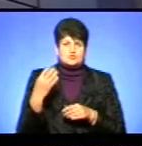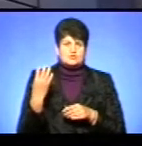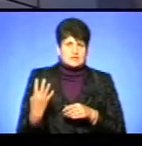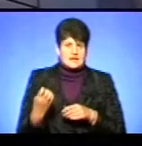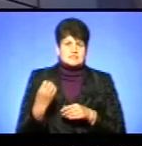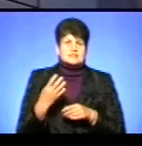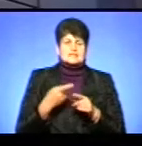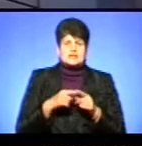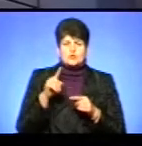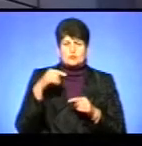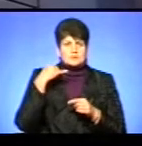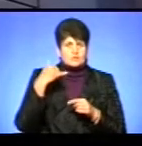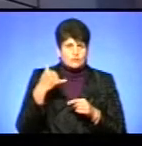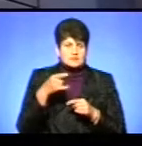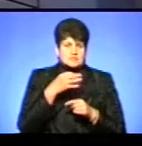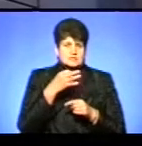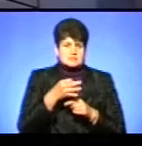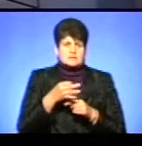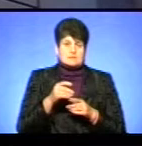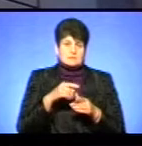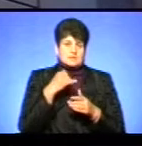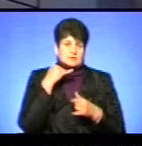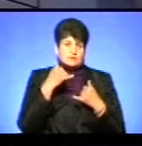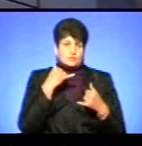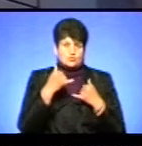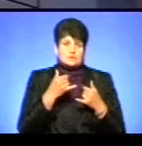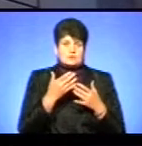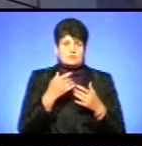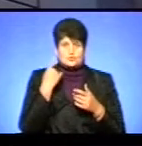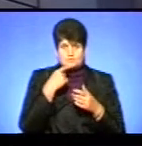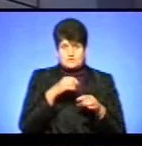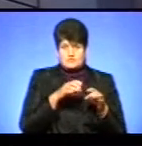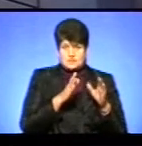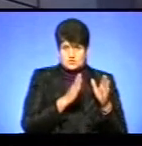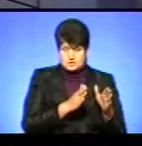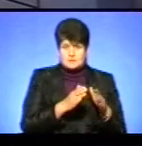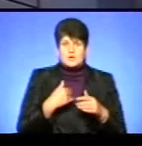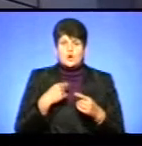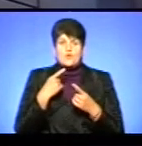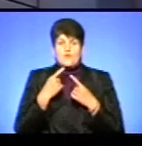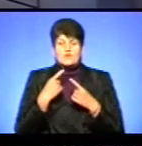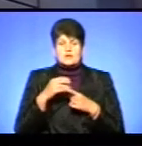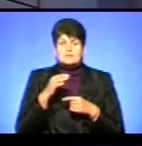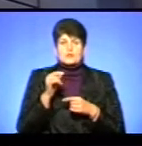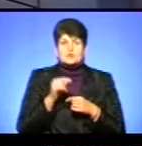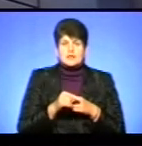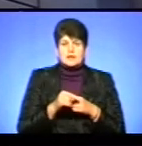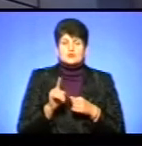телефону, який пан Ігор Минцький озвучив, телефонуйте, ставте своє запитання, або особисто його вирішити. Власне, ми говорили про те, що